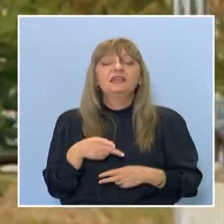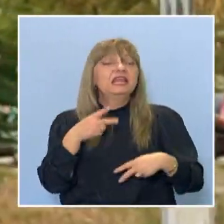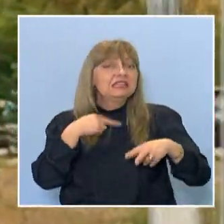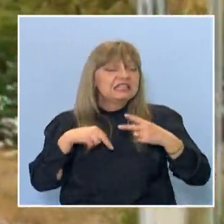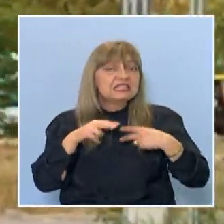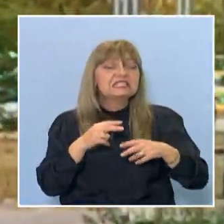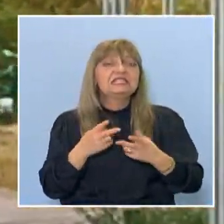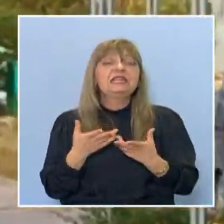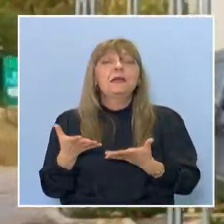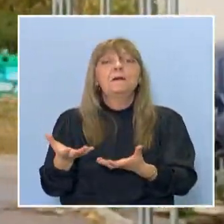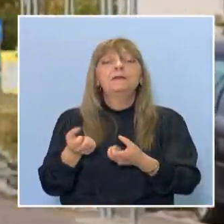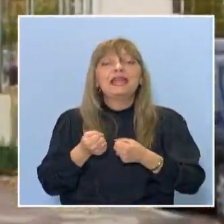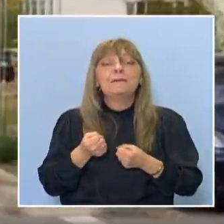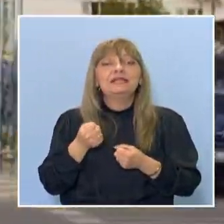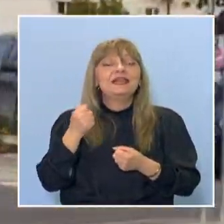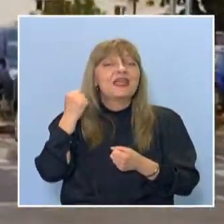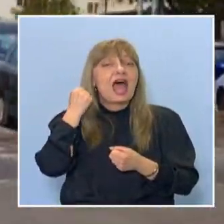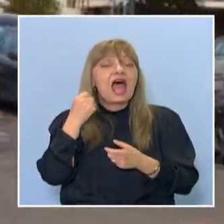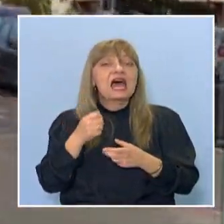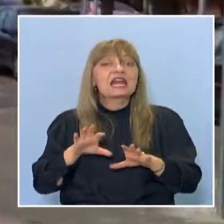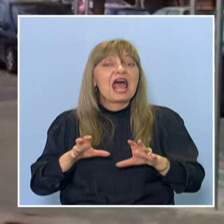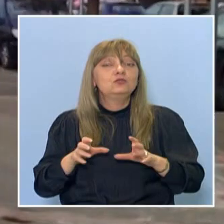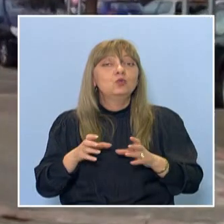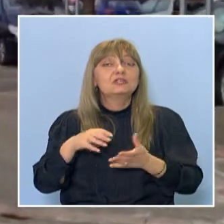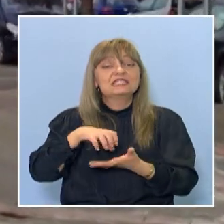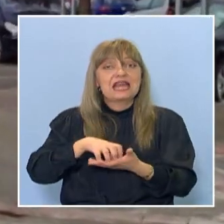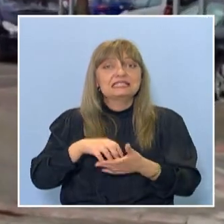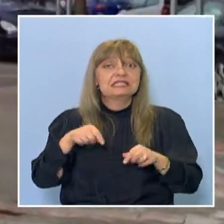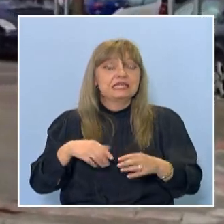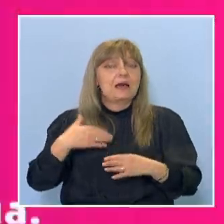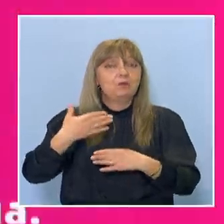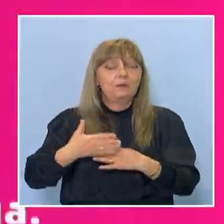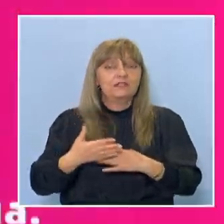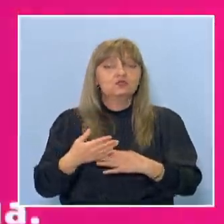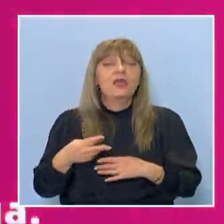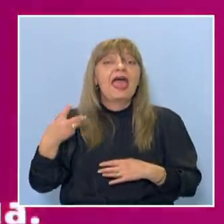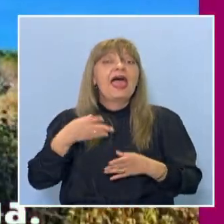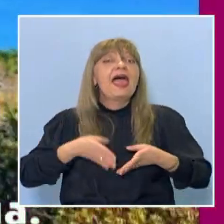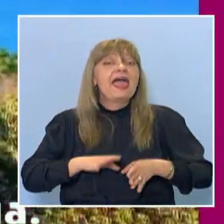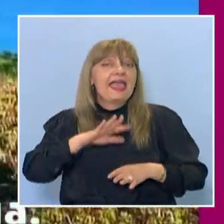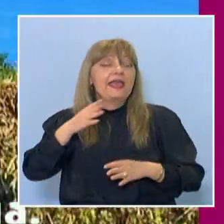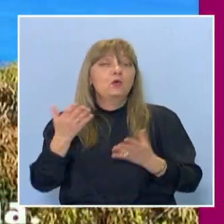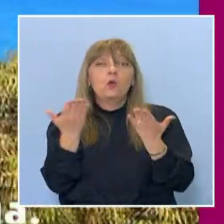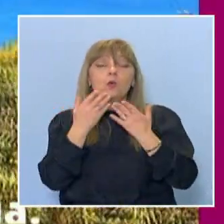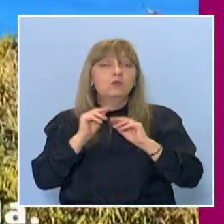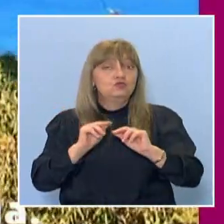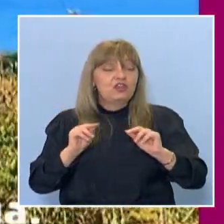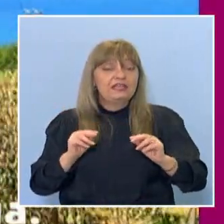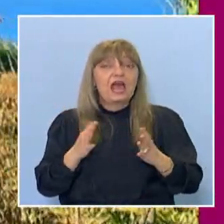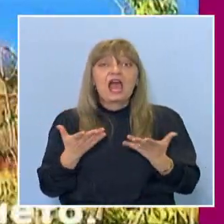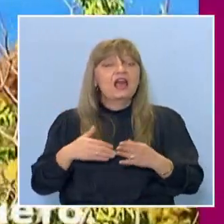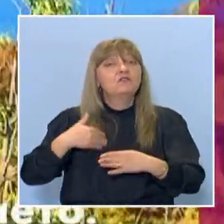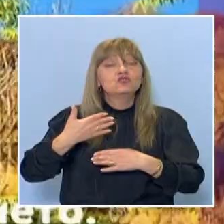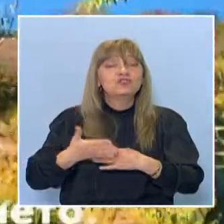приемането на радиостанции пак през телефона. Сега му предстои екообучение, част от наградата му в конкурса Going Green. Какво ще